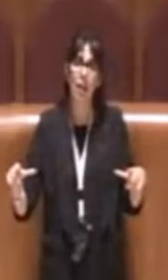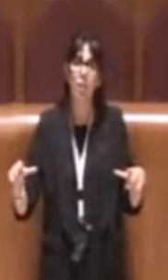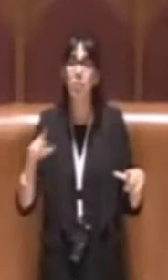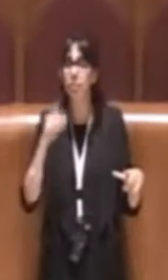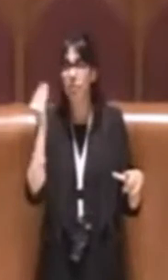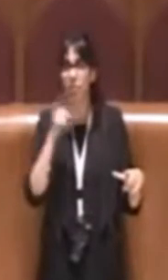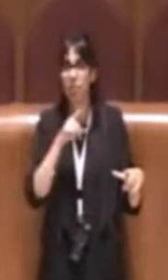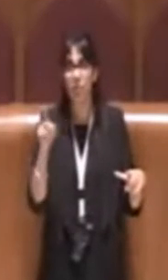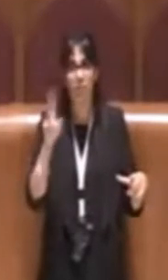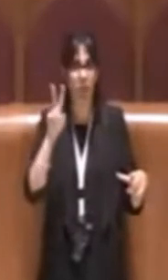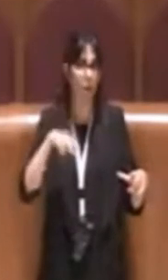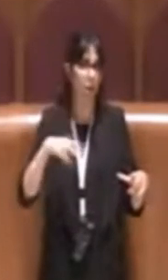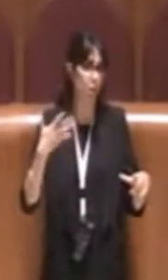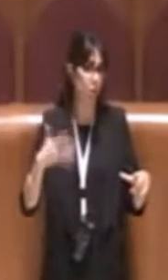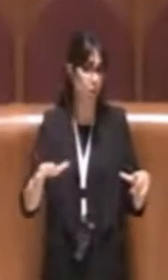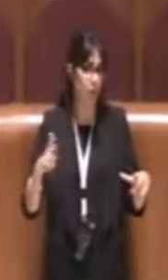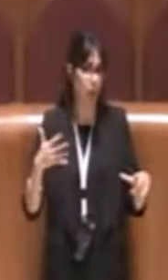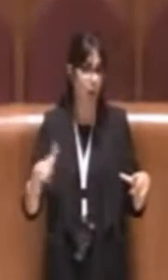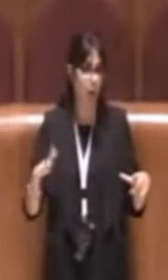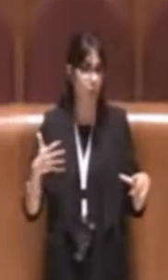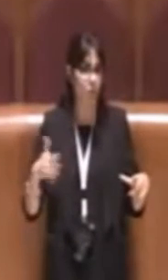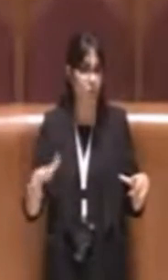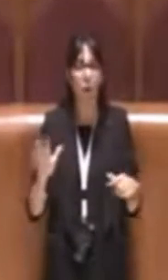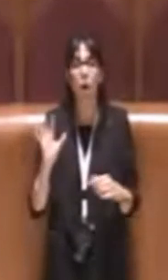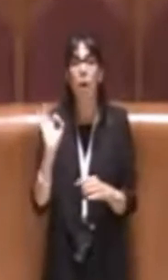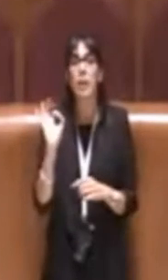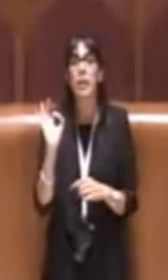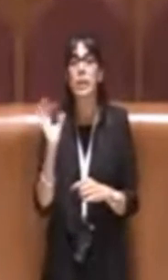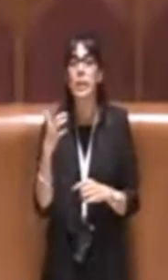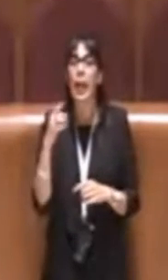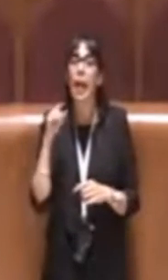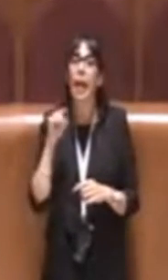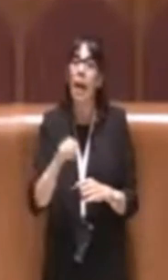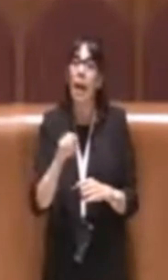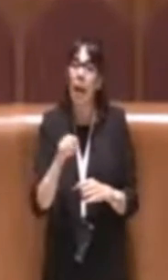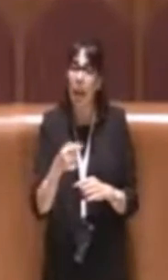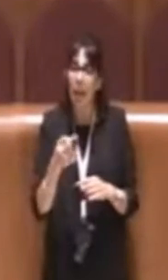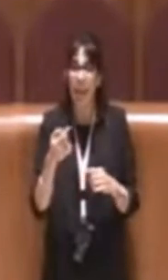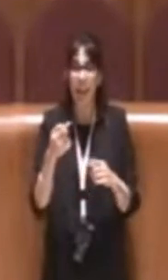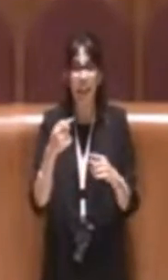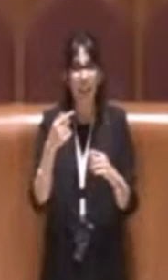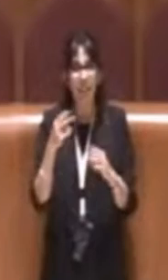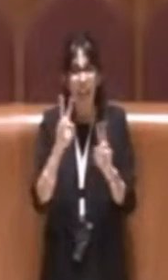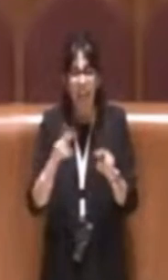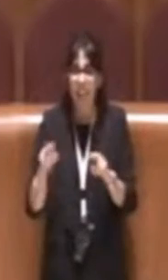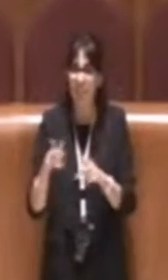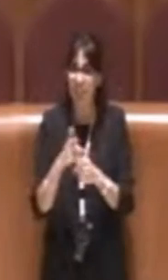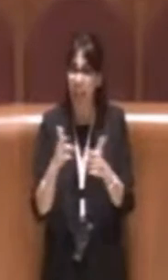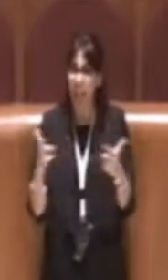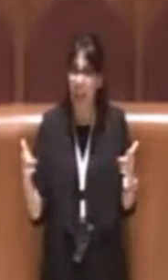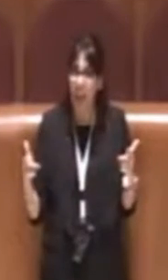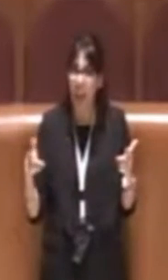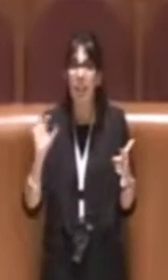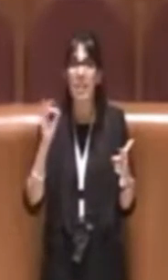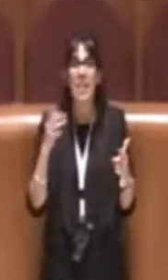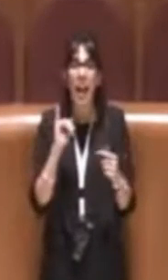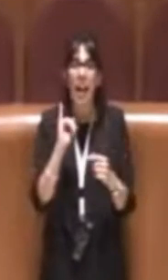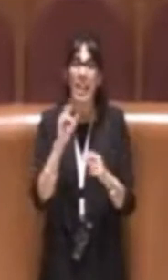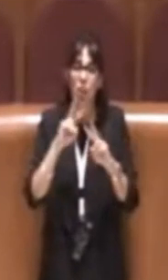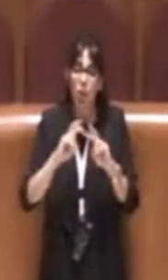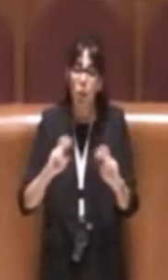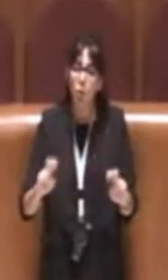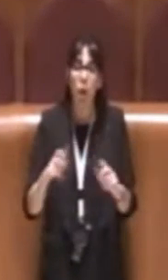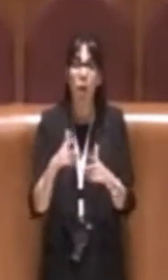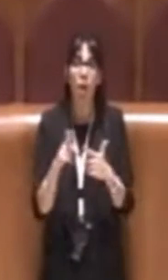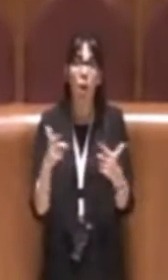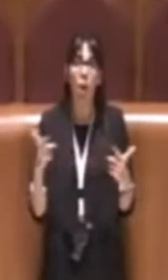letto tutti quanti voi cioè se non fossero state fatte queste verifiche, questa istruttoria, la